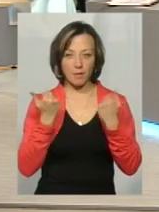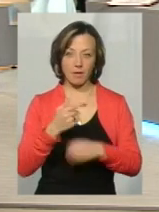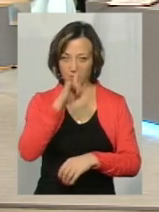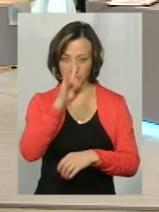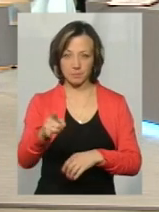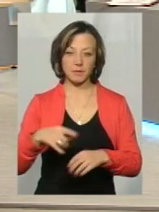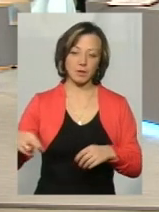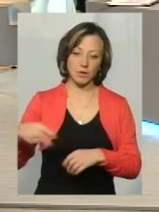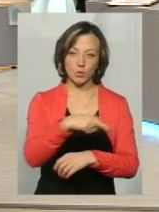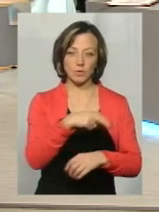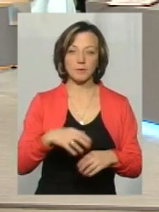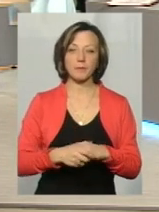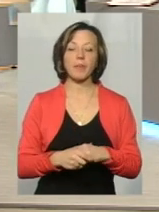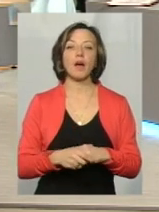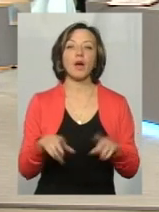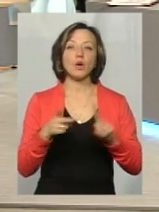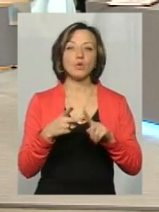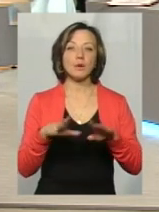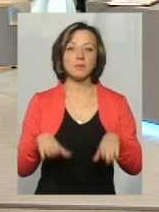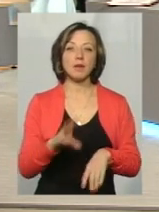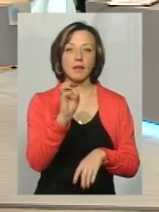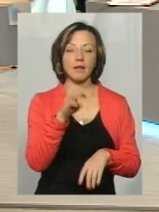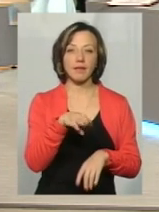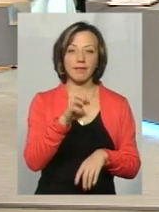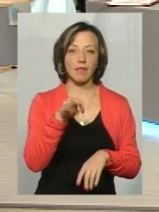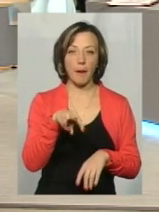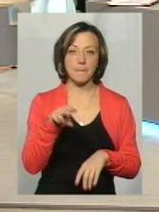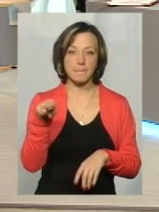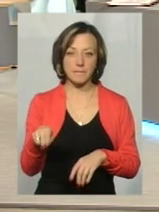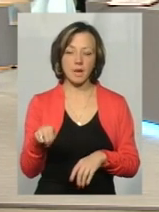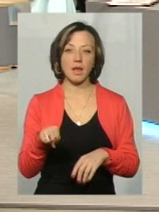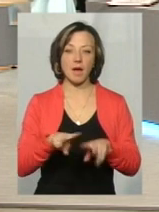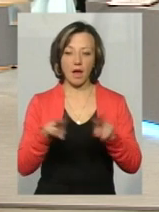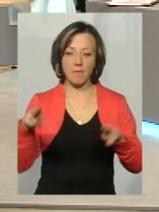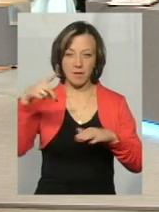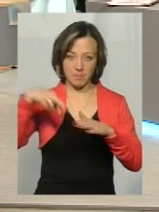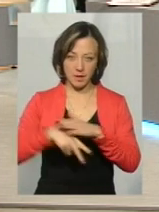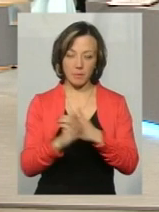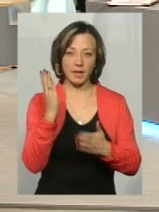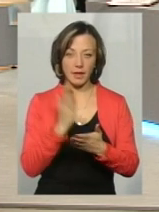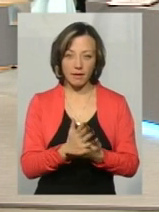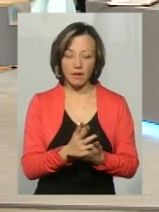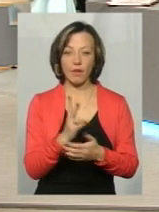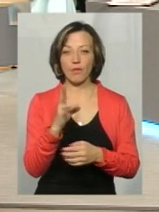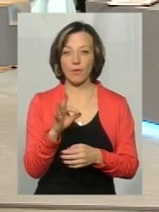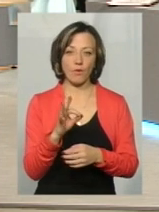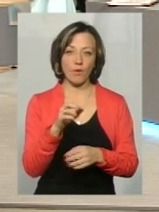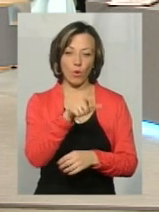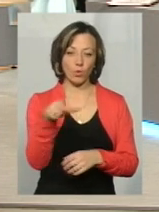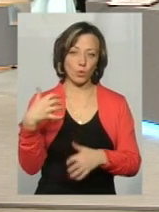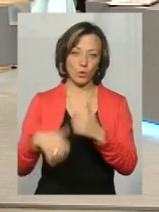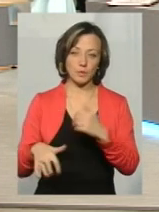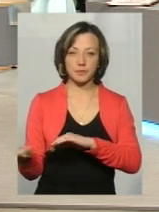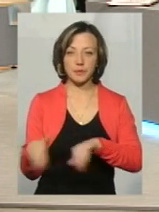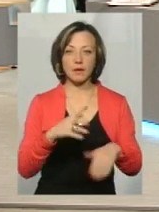йдуть... Це перше місце, друге місце, це вже все-таки темп, аналогічний є підземний перехід і нерегалюваний перехід для пішоходів біля